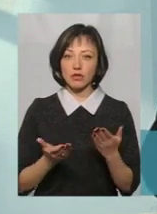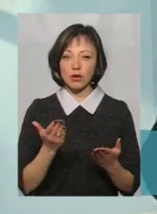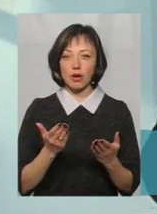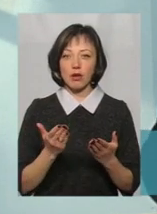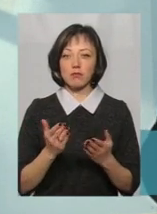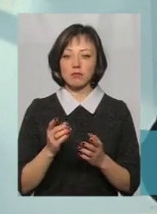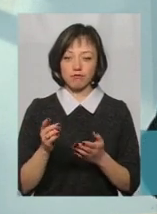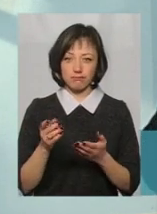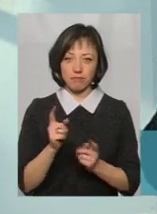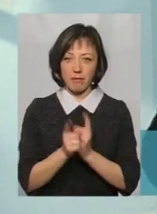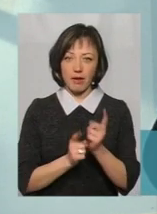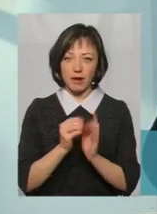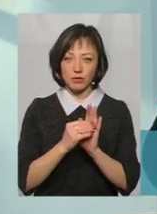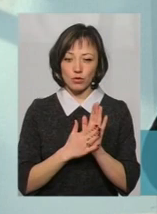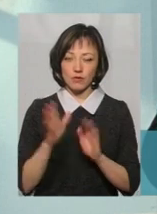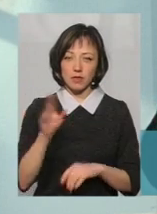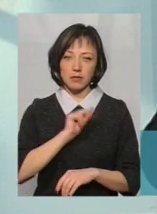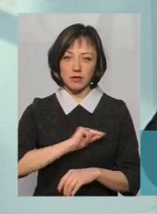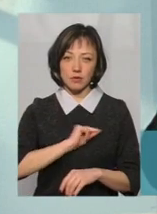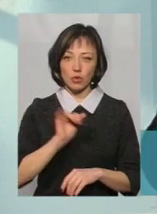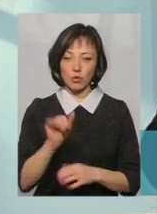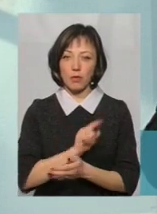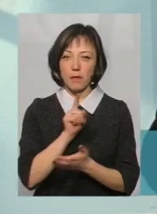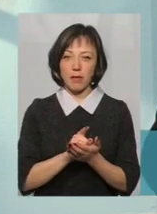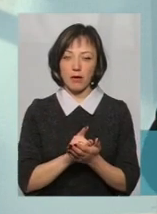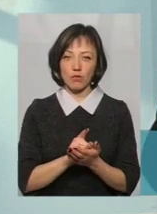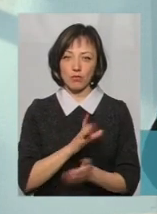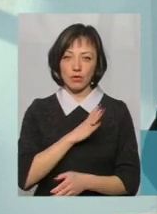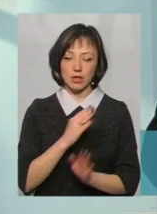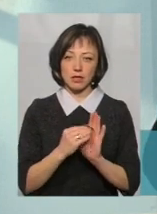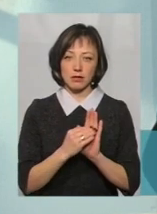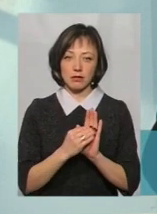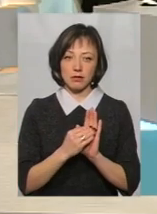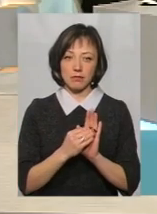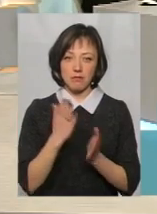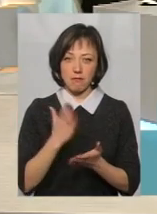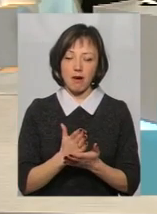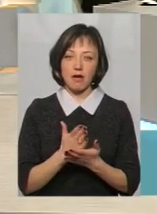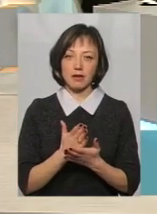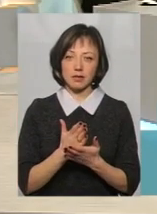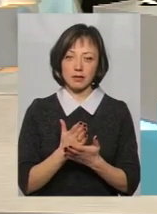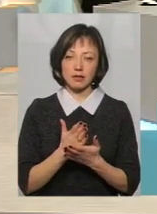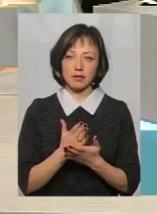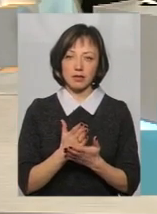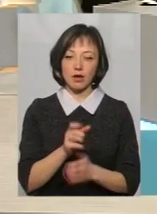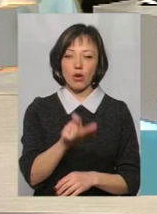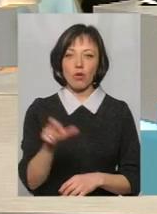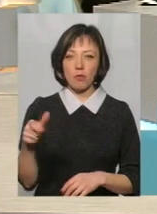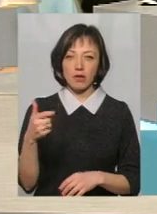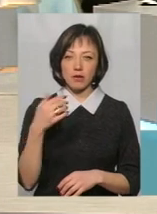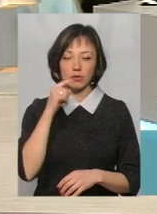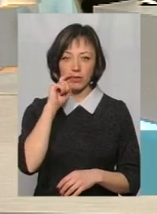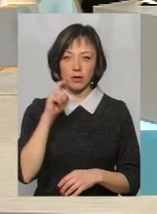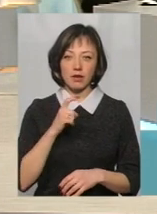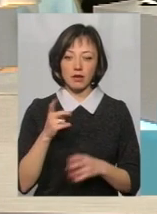перереєстровує, то всі працівники в нього мають бути громадянами України,